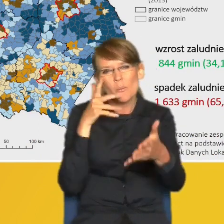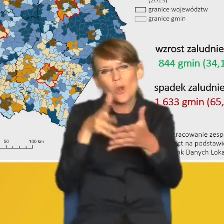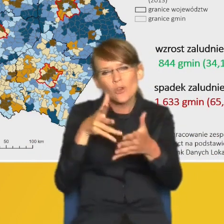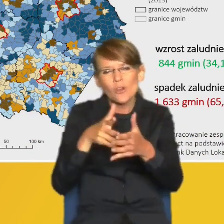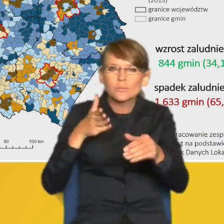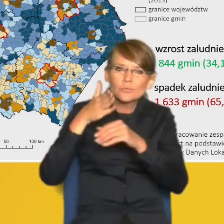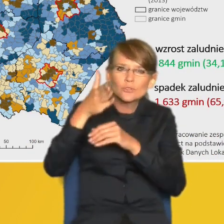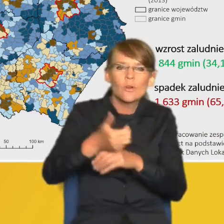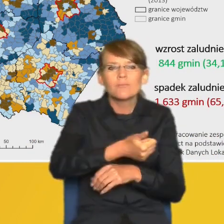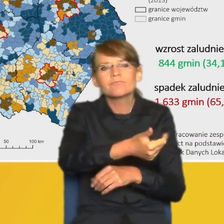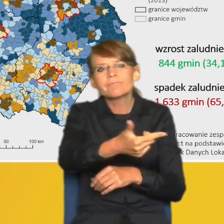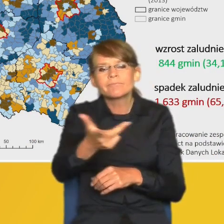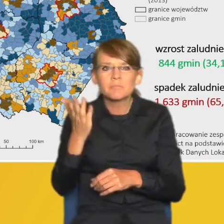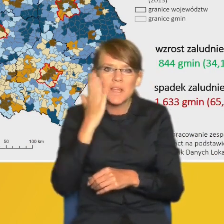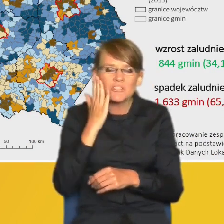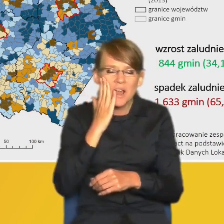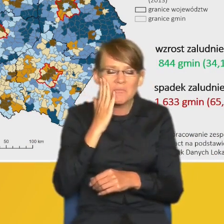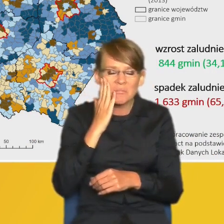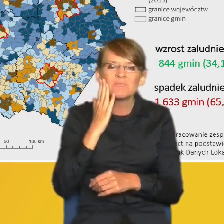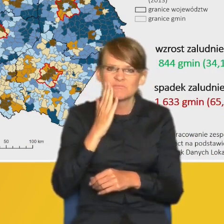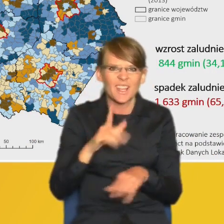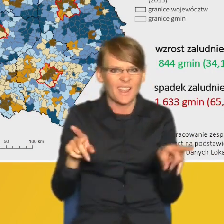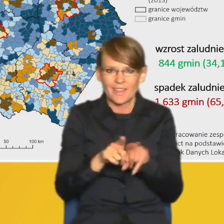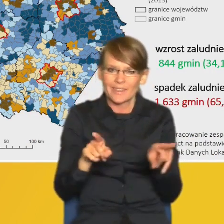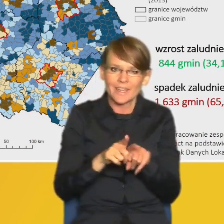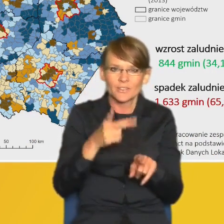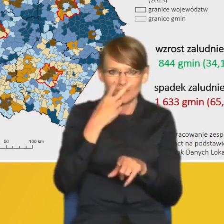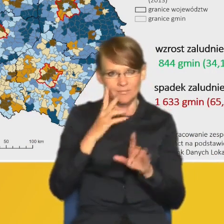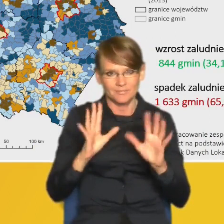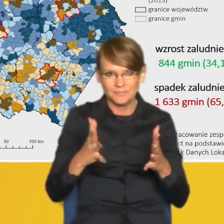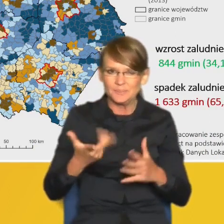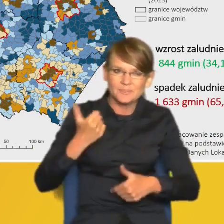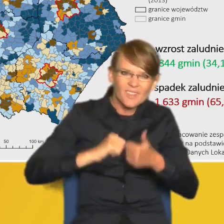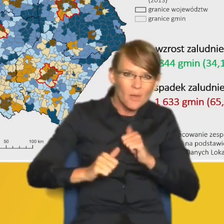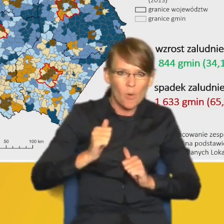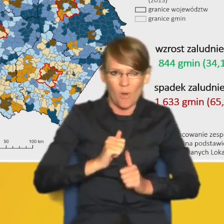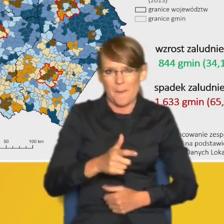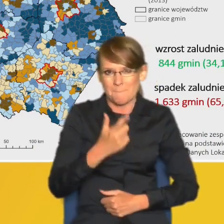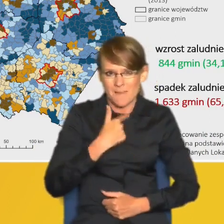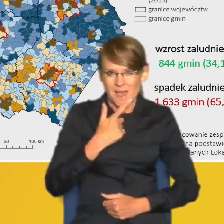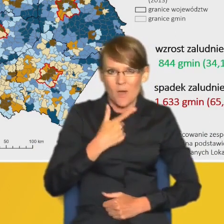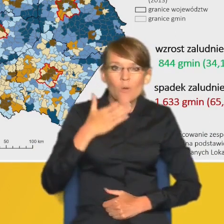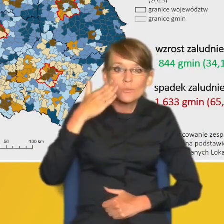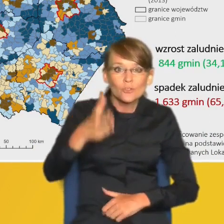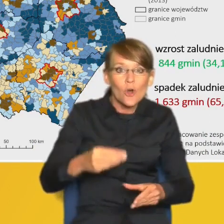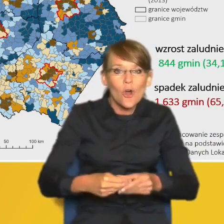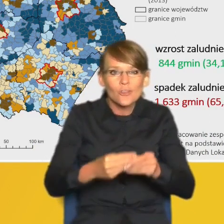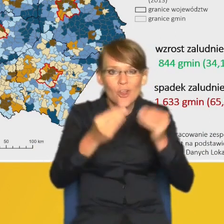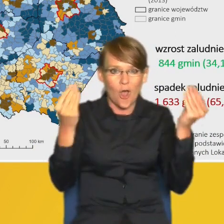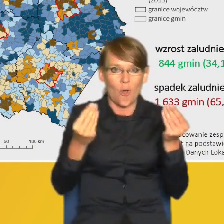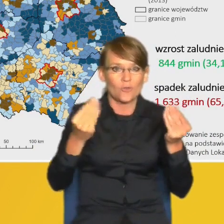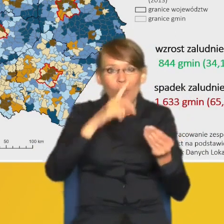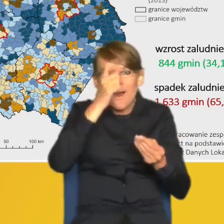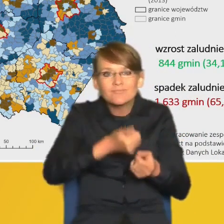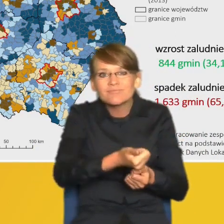są również bardzo niepokojące, jeśli chodzi o przyszły rozwój demograficzny naszego